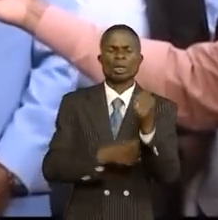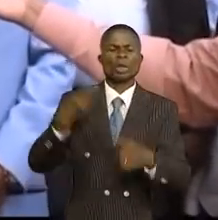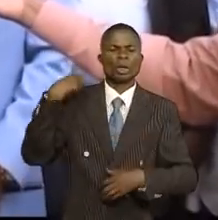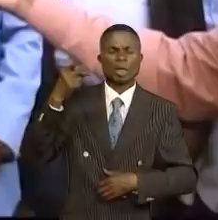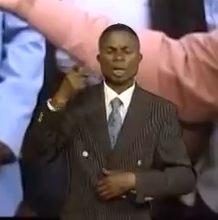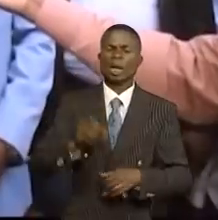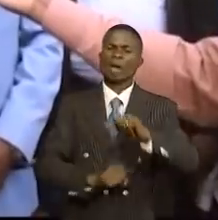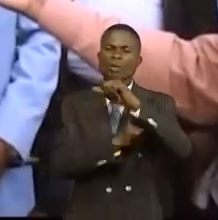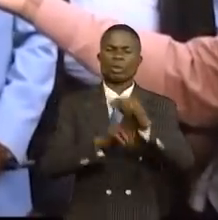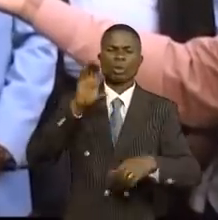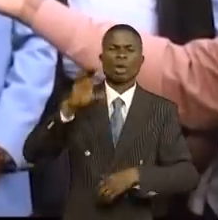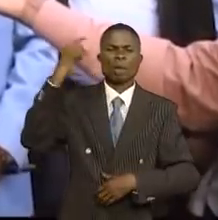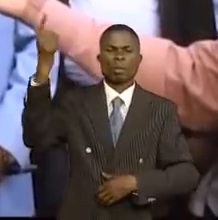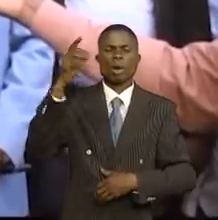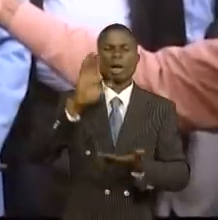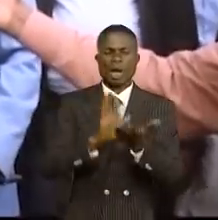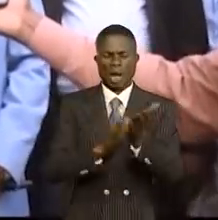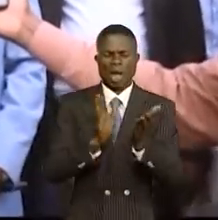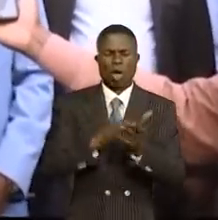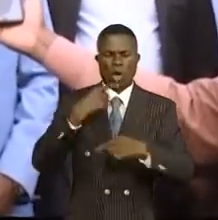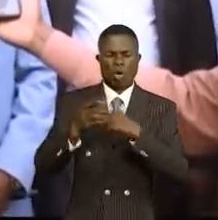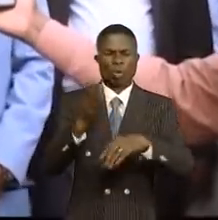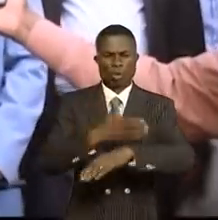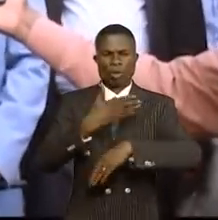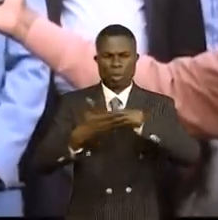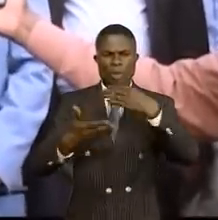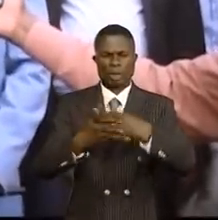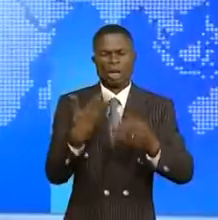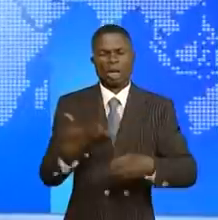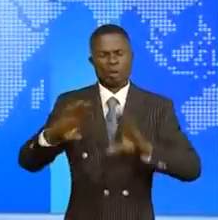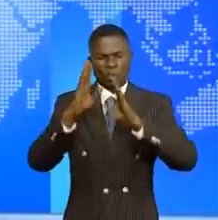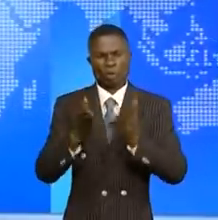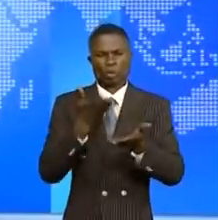de la Banque mondiale. Cette école est remise en fin avec tous les matériels.